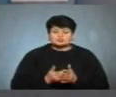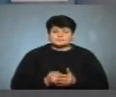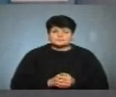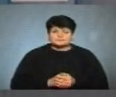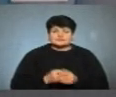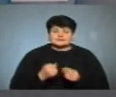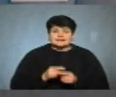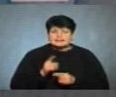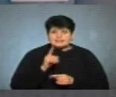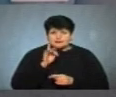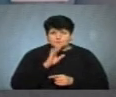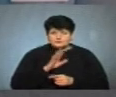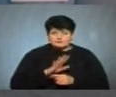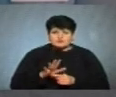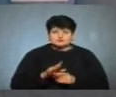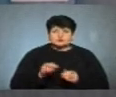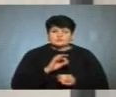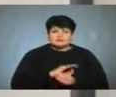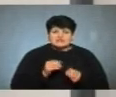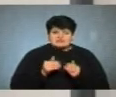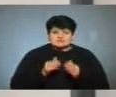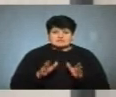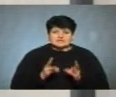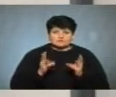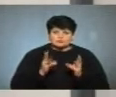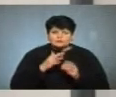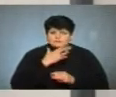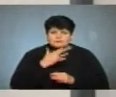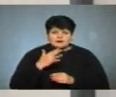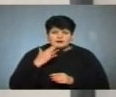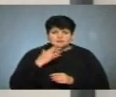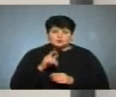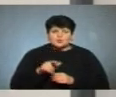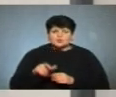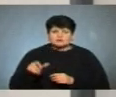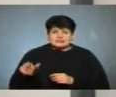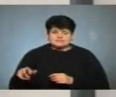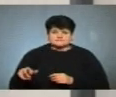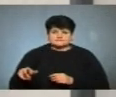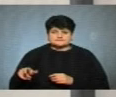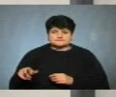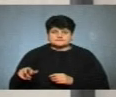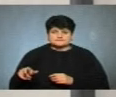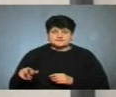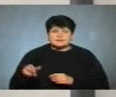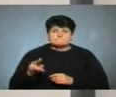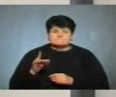Звичайно, необережне використання відкритого вогню. Багато людей при користуванні відкритим вогнем